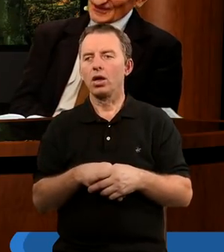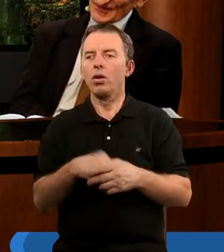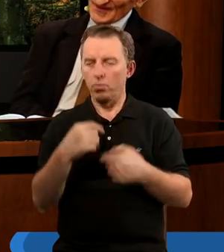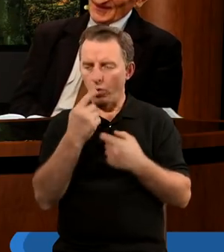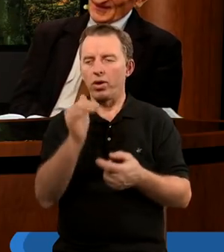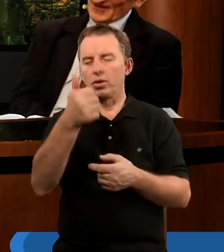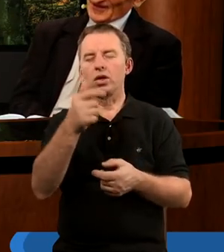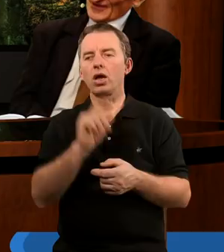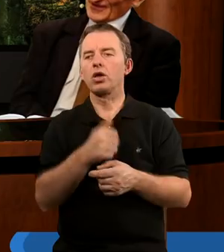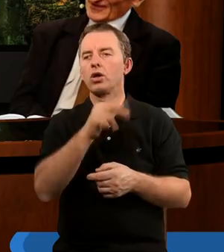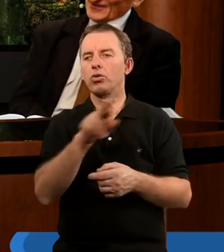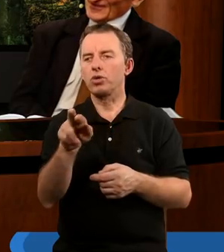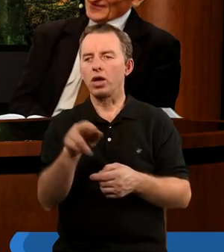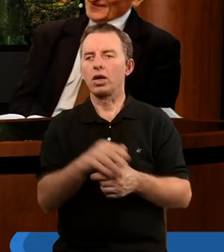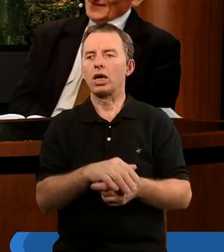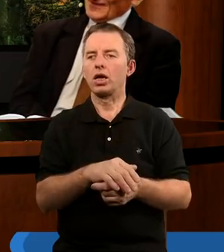jedną rzecz.